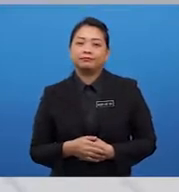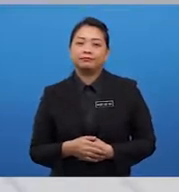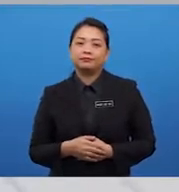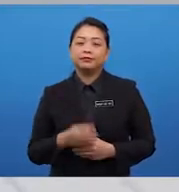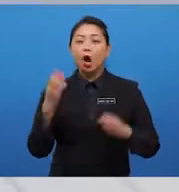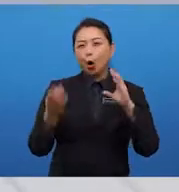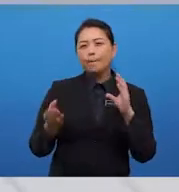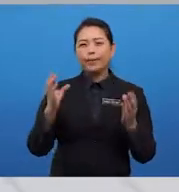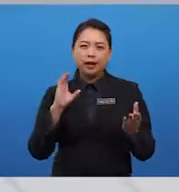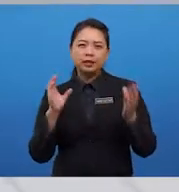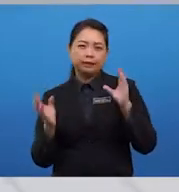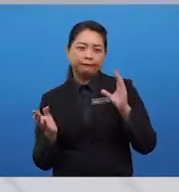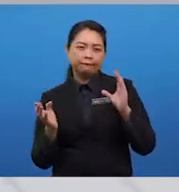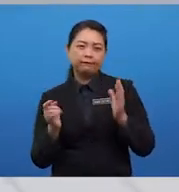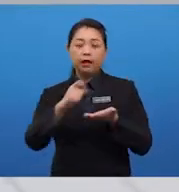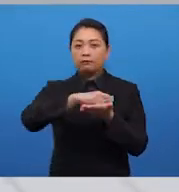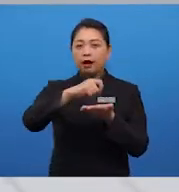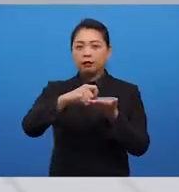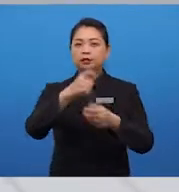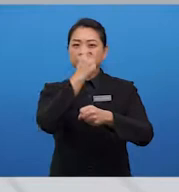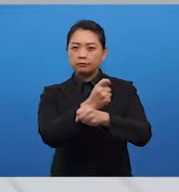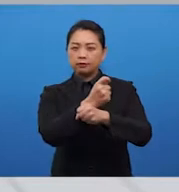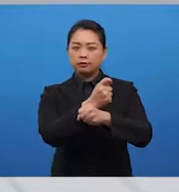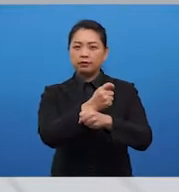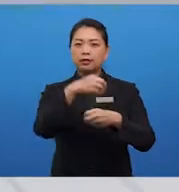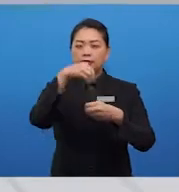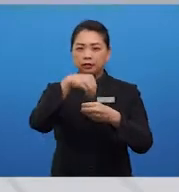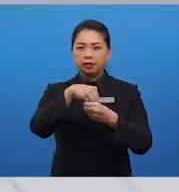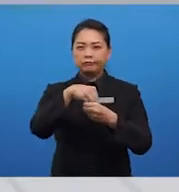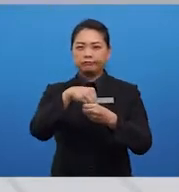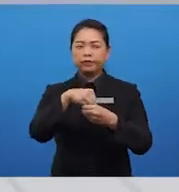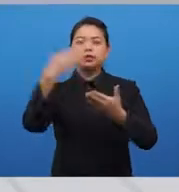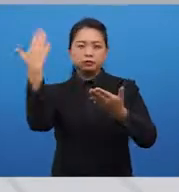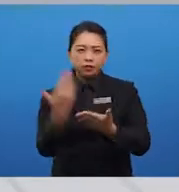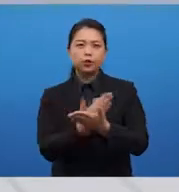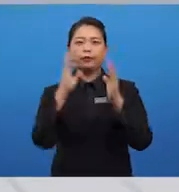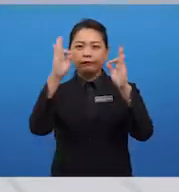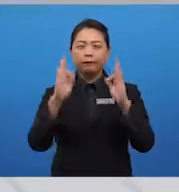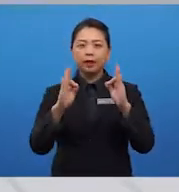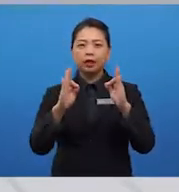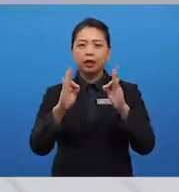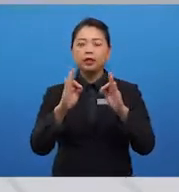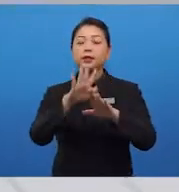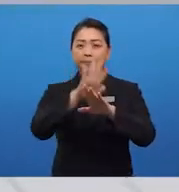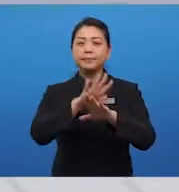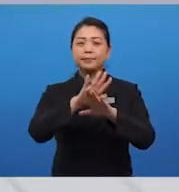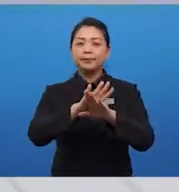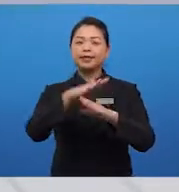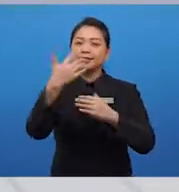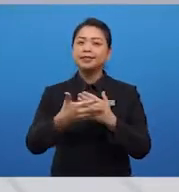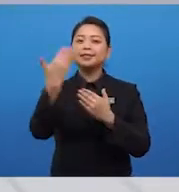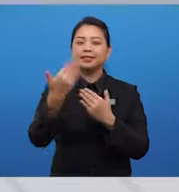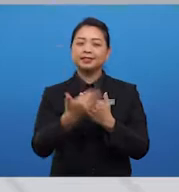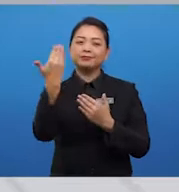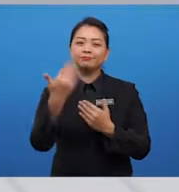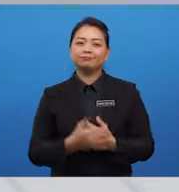Comparatively, tasks in this new format is much easier than the old format.